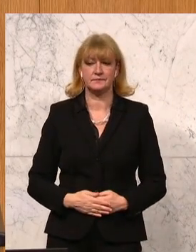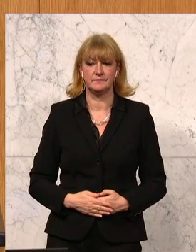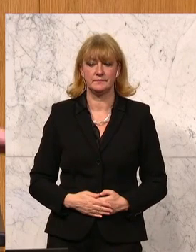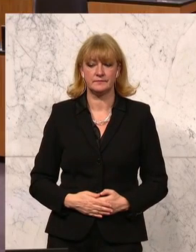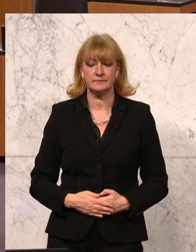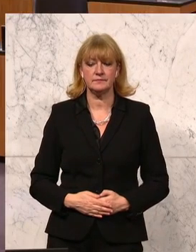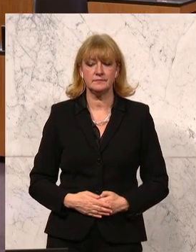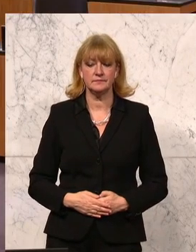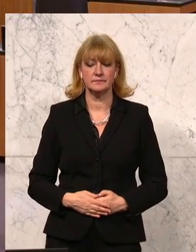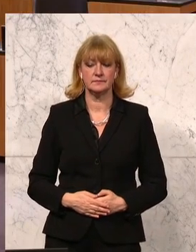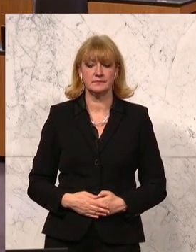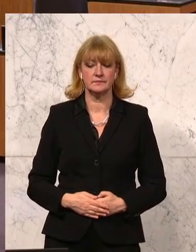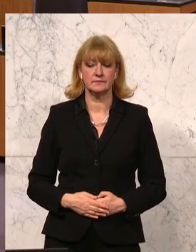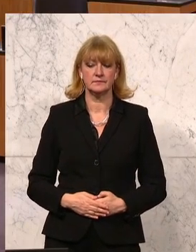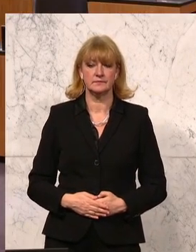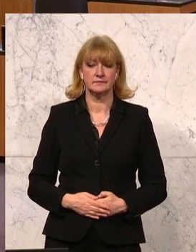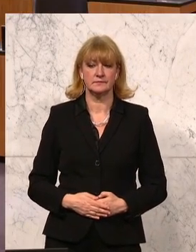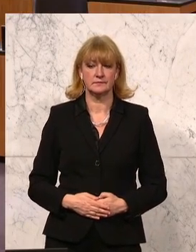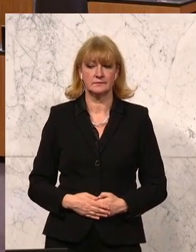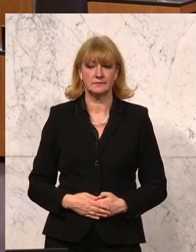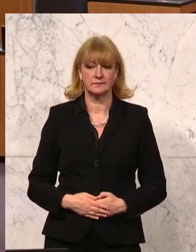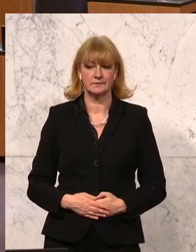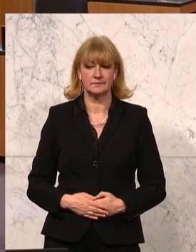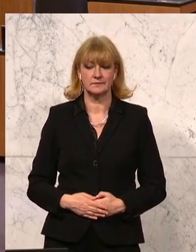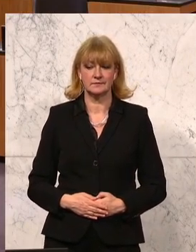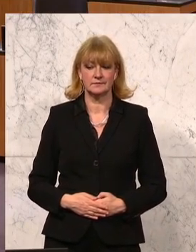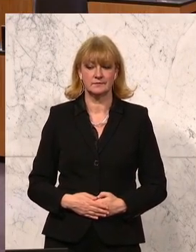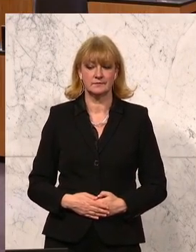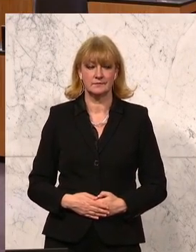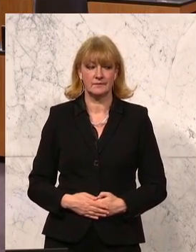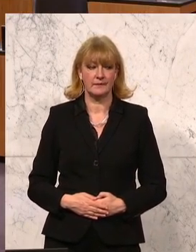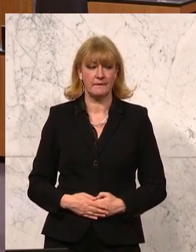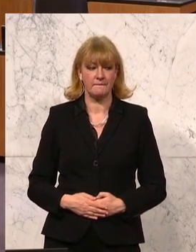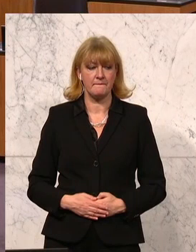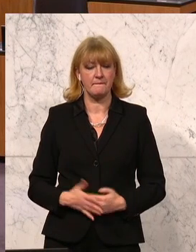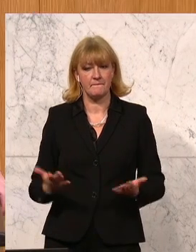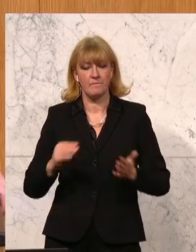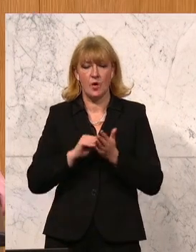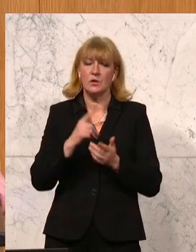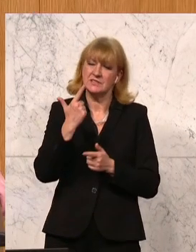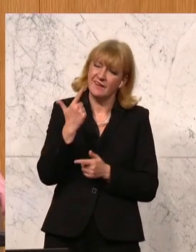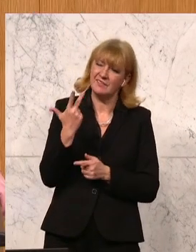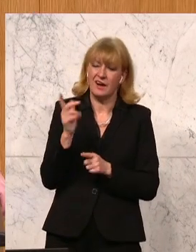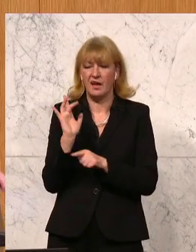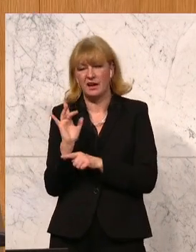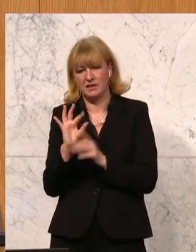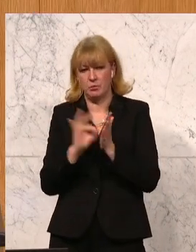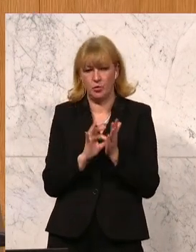Vielleicht noch zwei, drei Kritikpunkte, die sich aus der